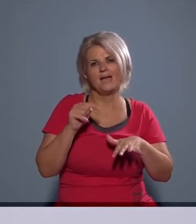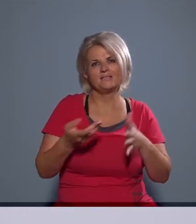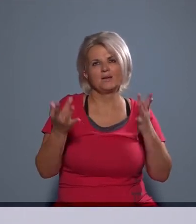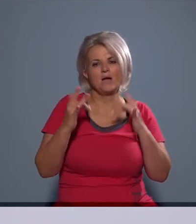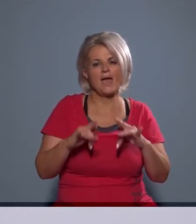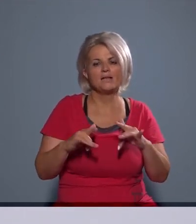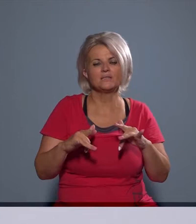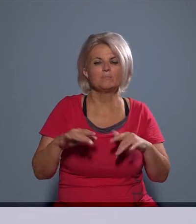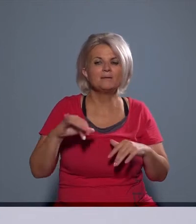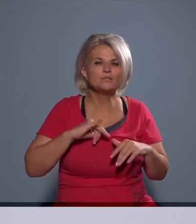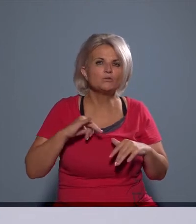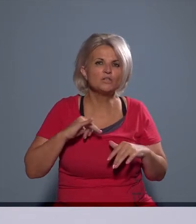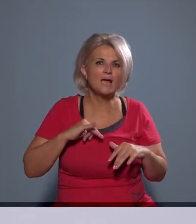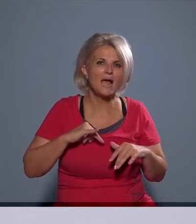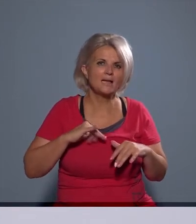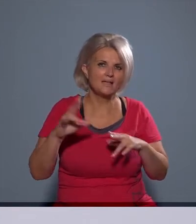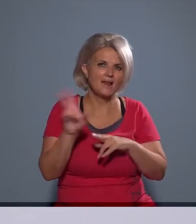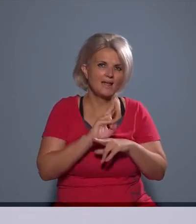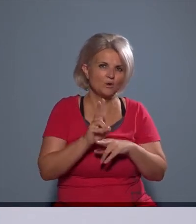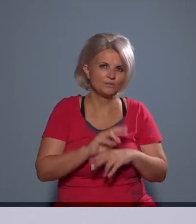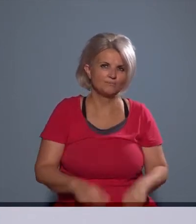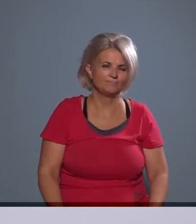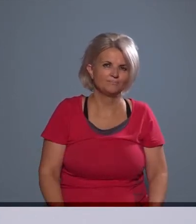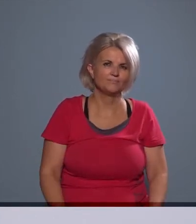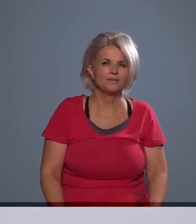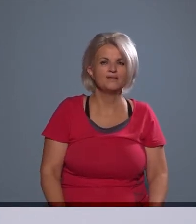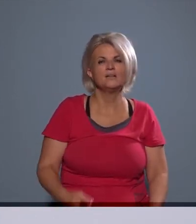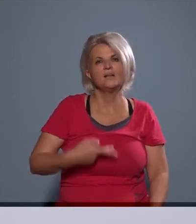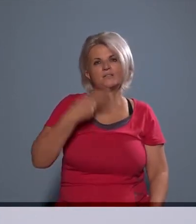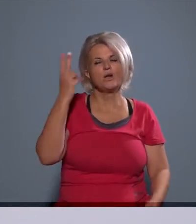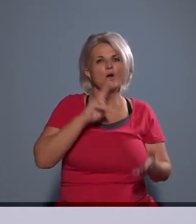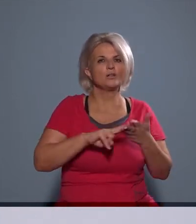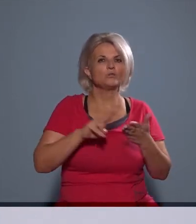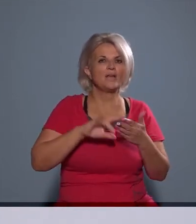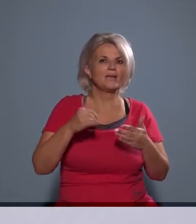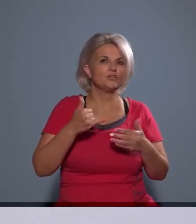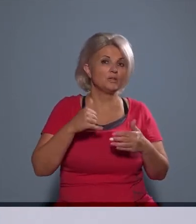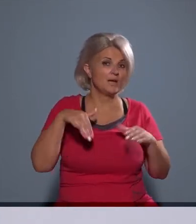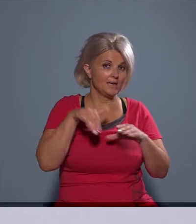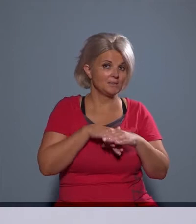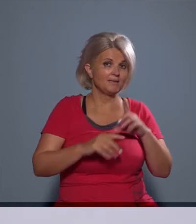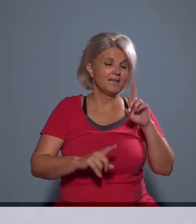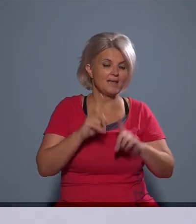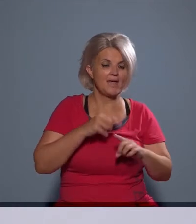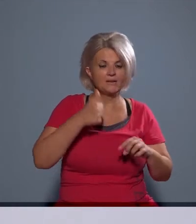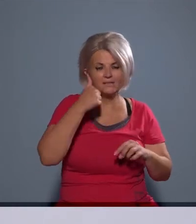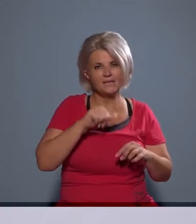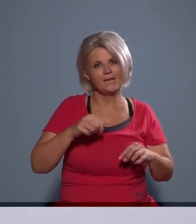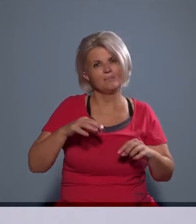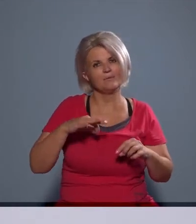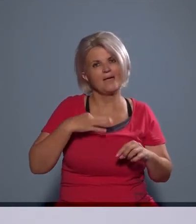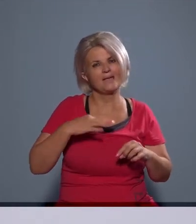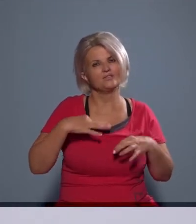hanem ezek inkább a helyszíneknek a biztonságáról szólnak. Szakhatóságok is részt vesznek épp ezért ezekben az eljárásokban, a